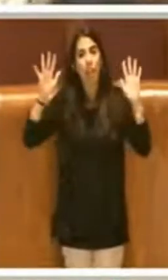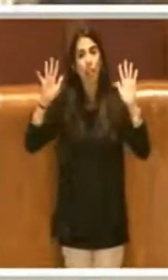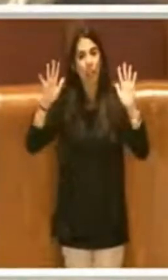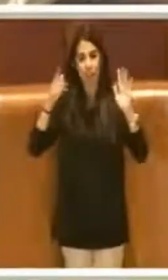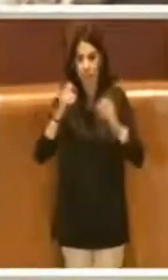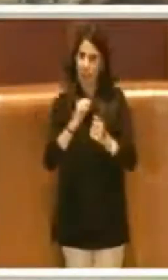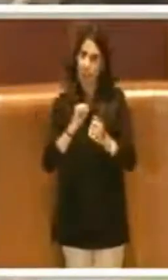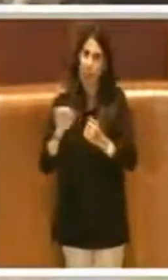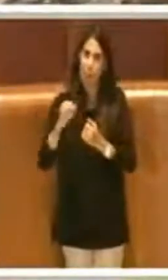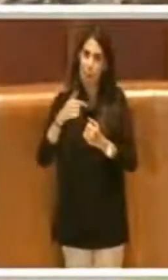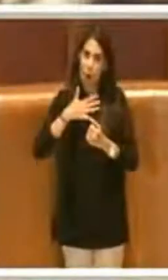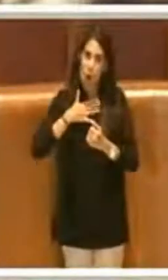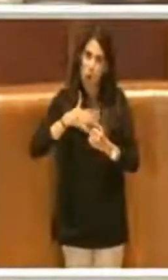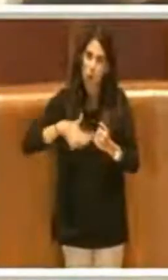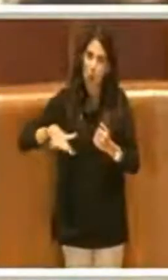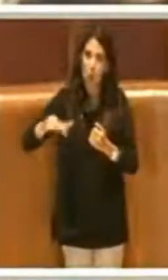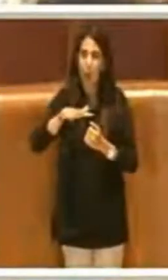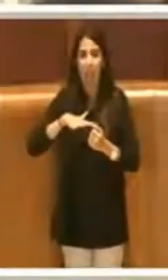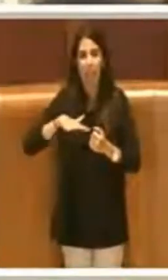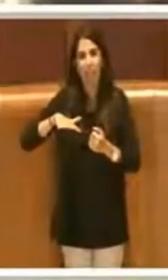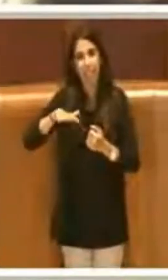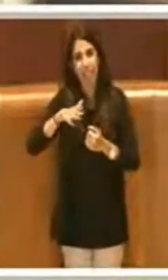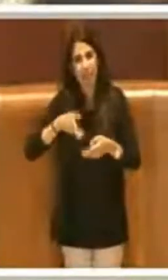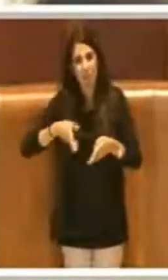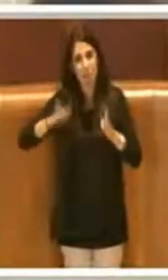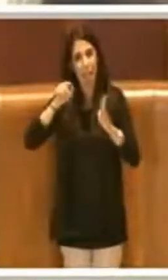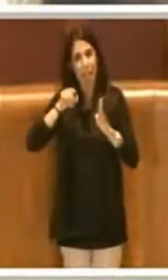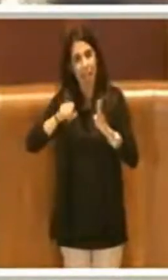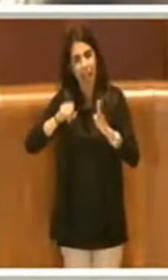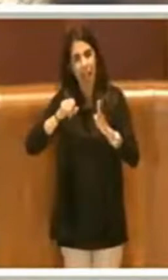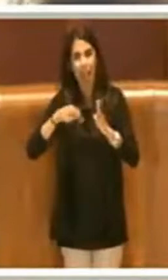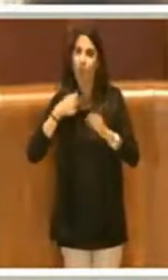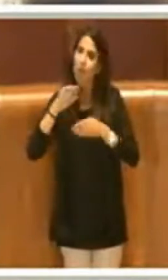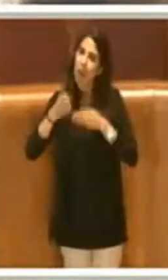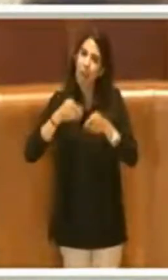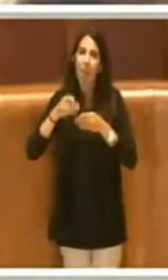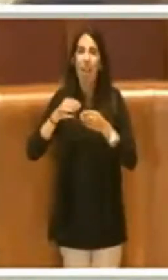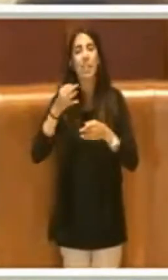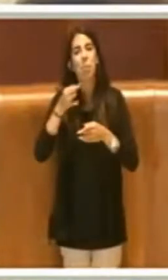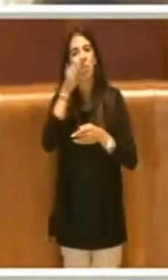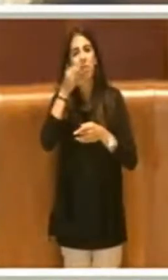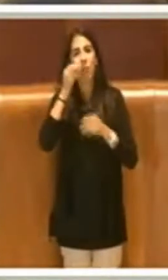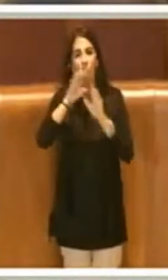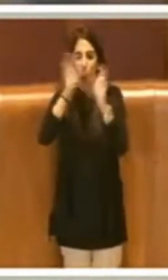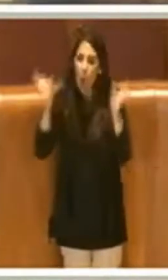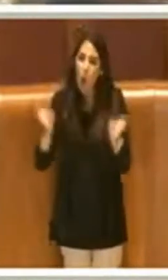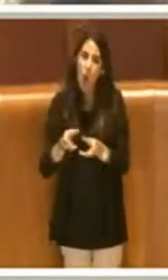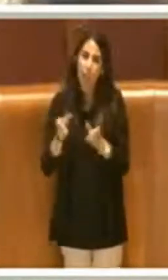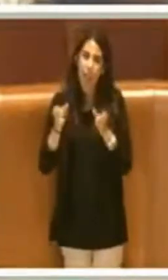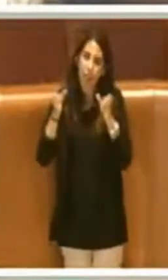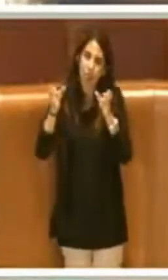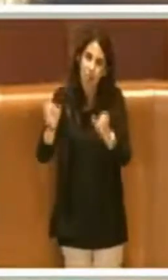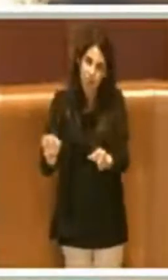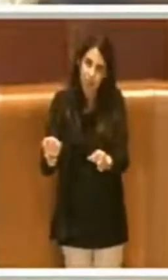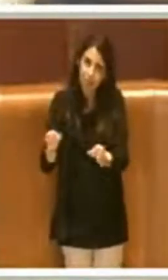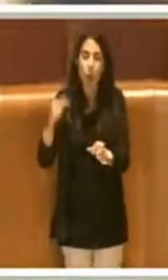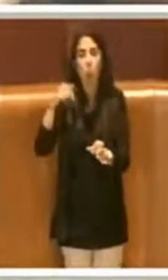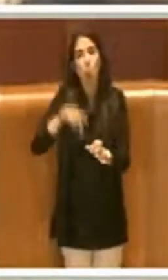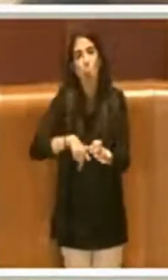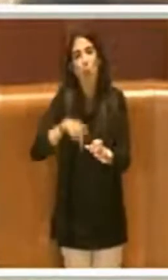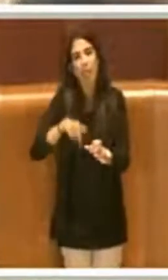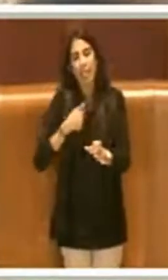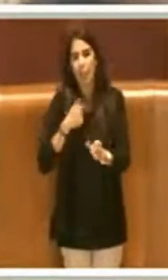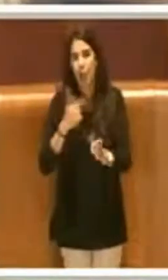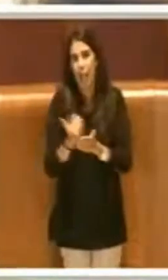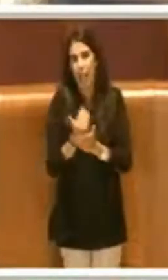vissuto, tranne quest'anno ovviamente per gli ovvi motivi del Covid, ma è anche un esempio che viene studiato